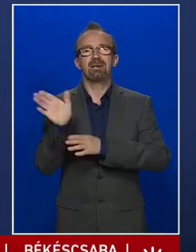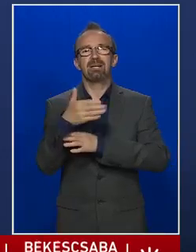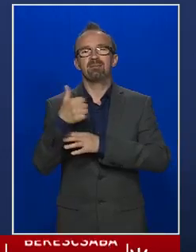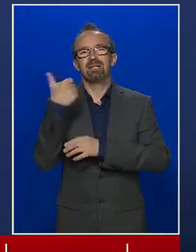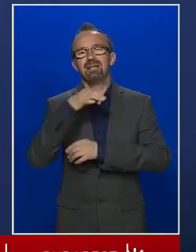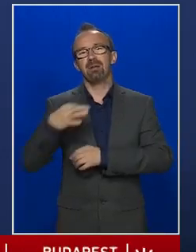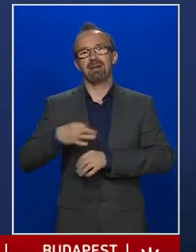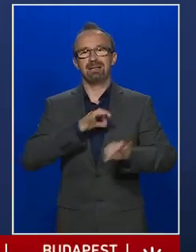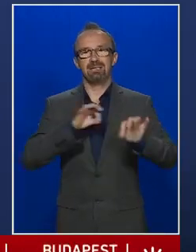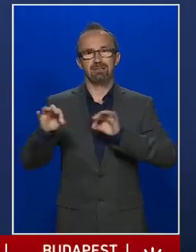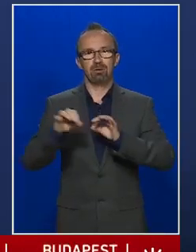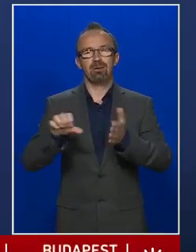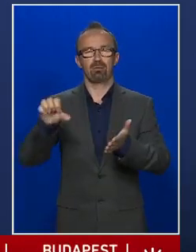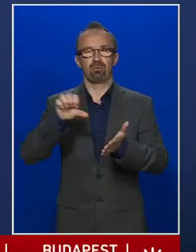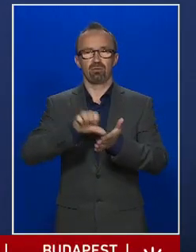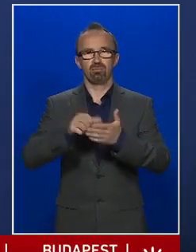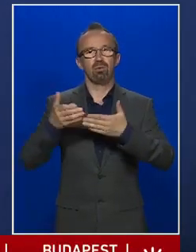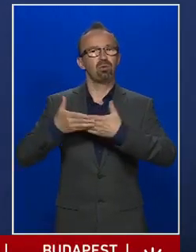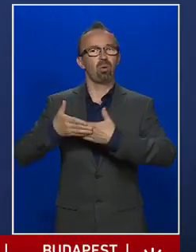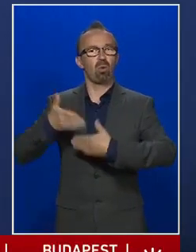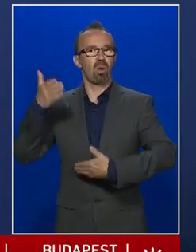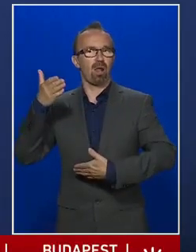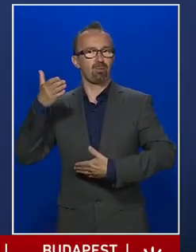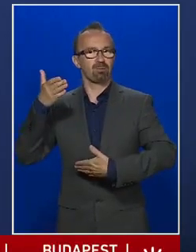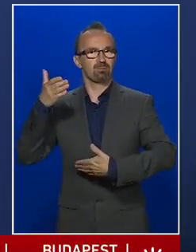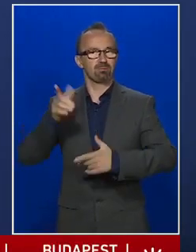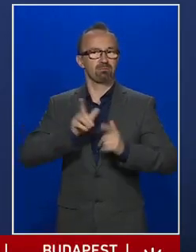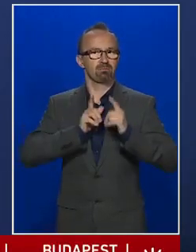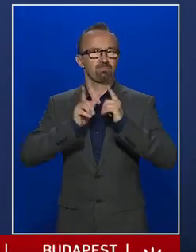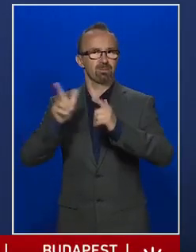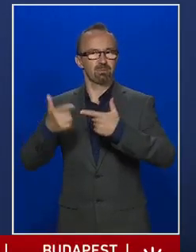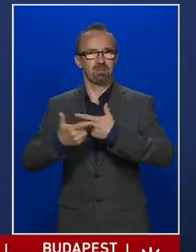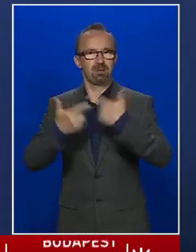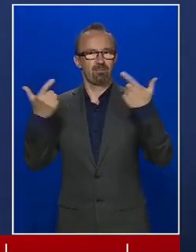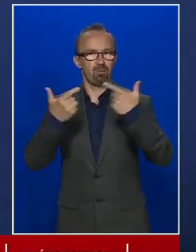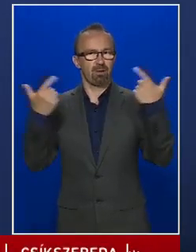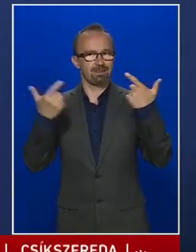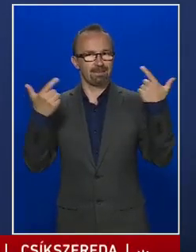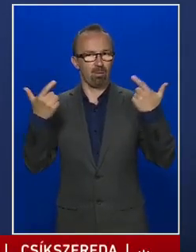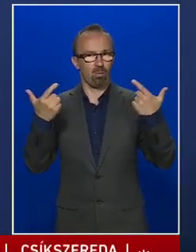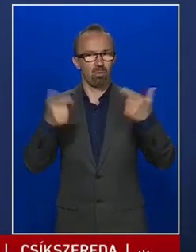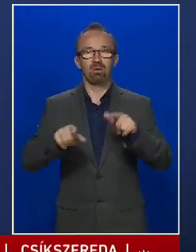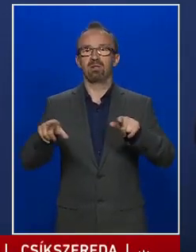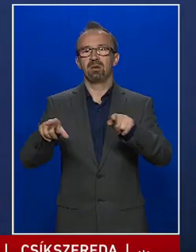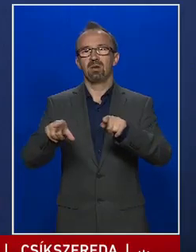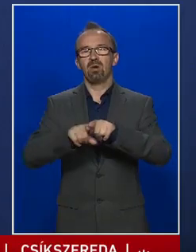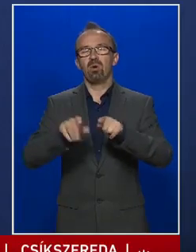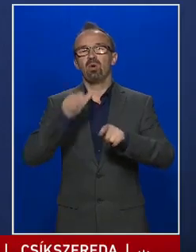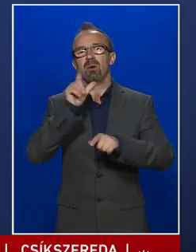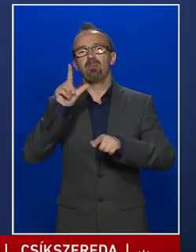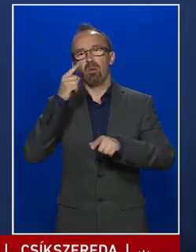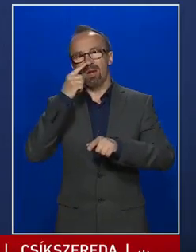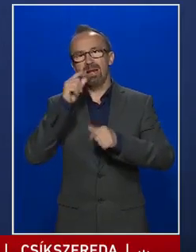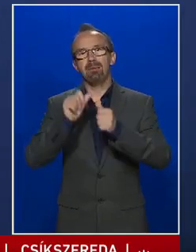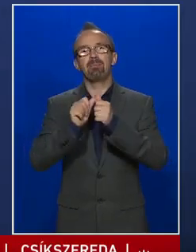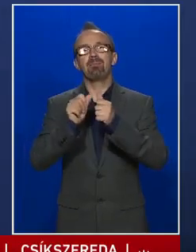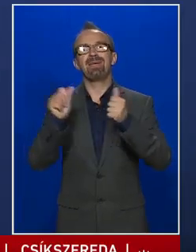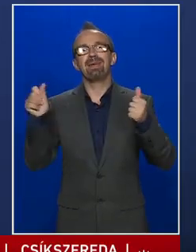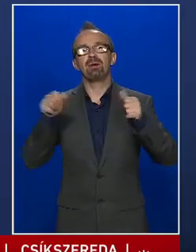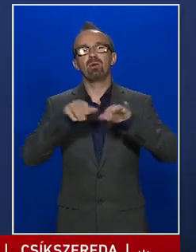Népegészségügyi Központ honlapján tájékozódhatnak, hiszen egy olyan pollenmérő